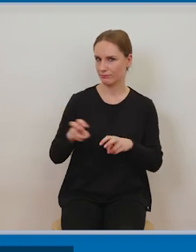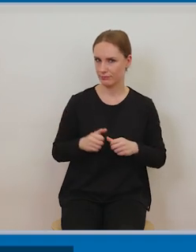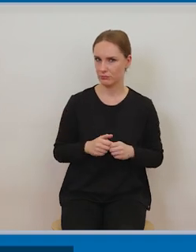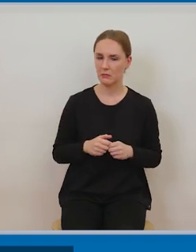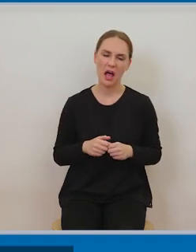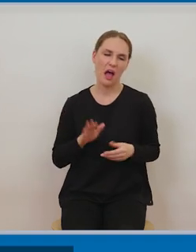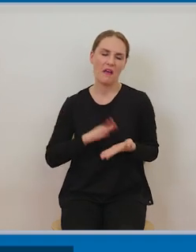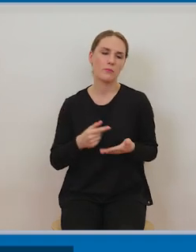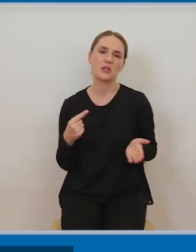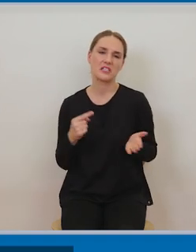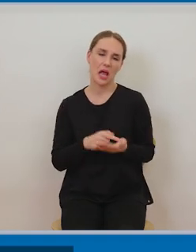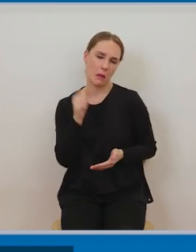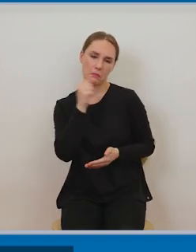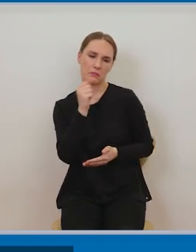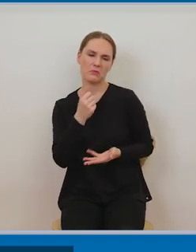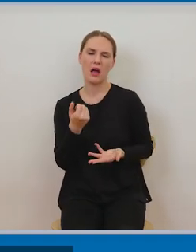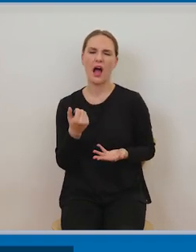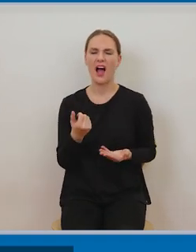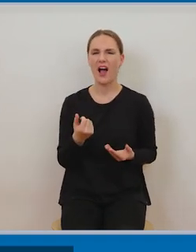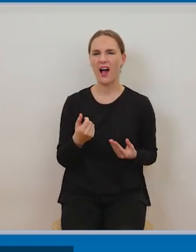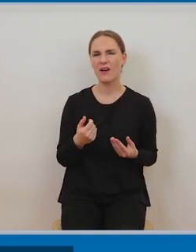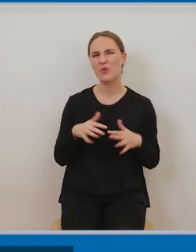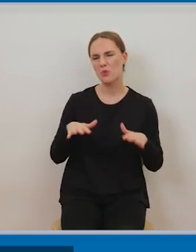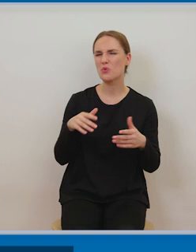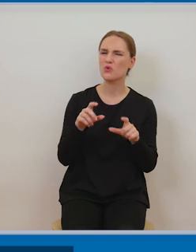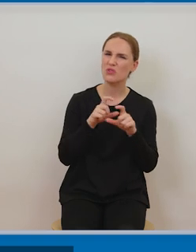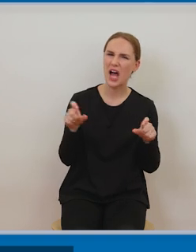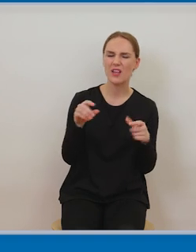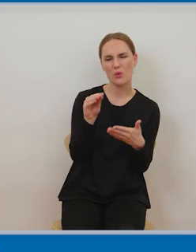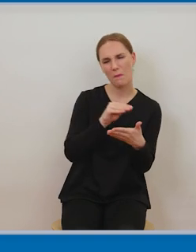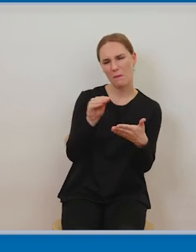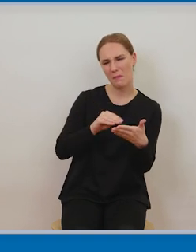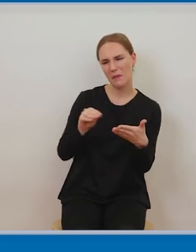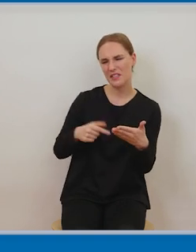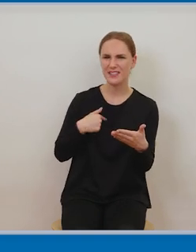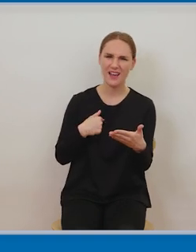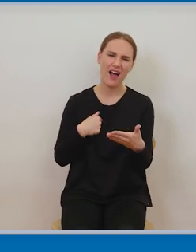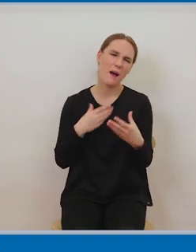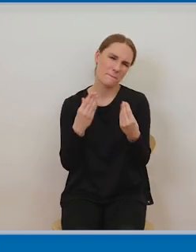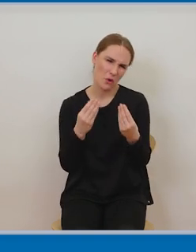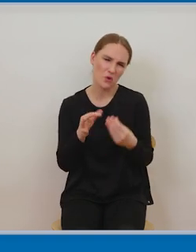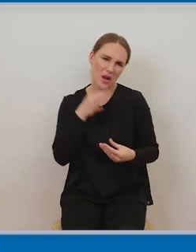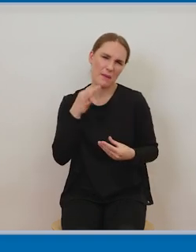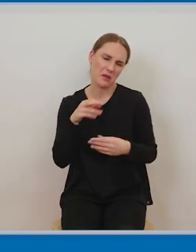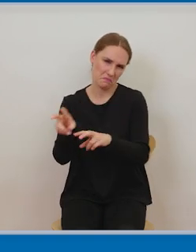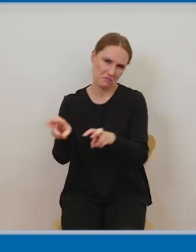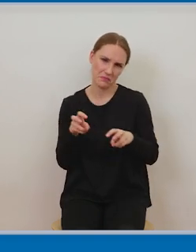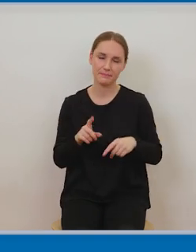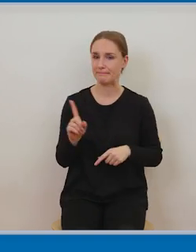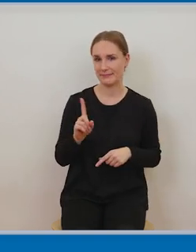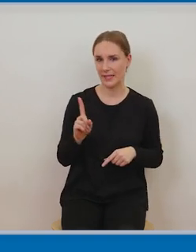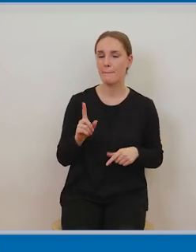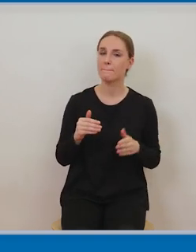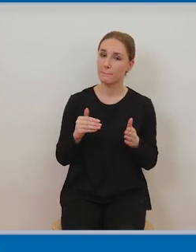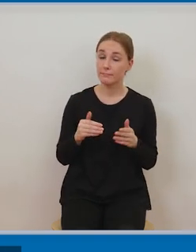nauczanie czyli w ramach nauczania możemy się posługiwać takim prawem cytatu czego przykład był wcześniej jeżeli chodzi o to